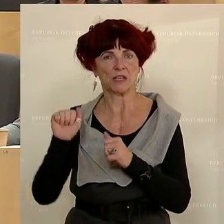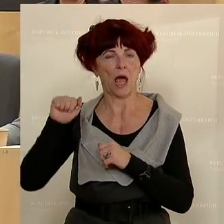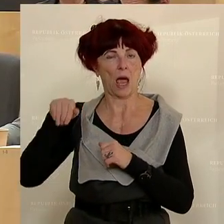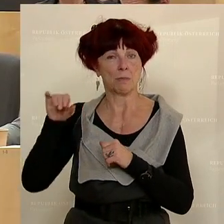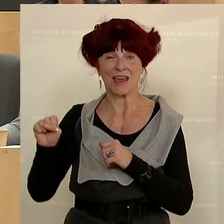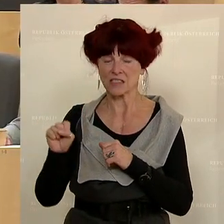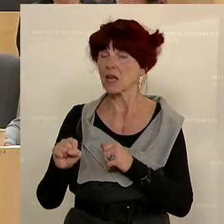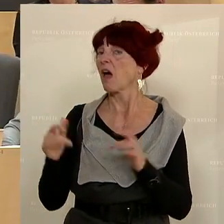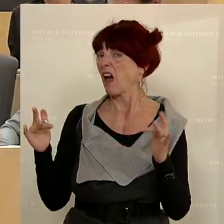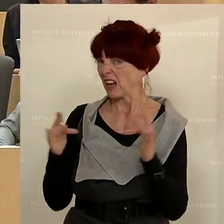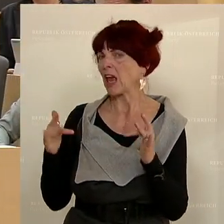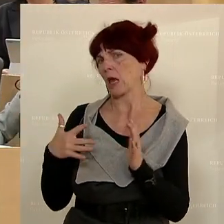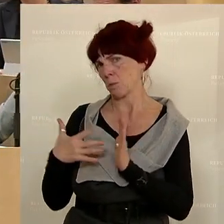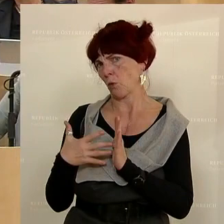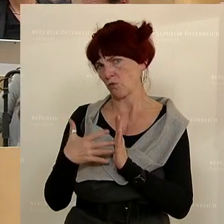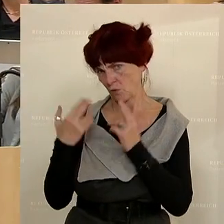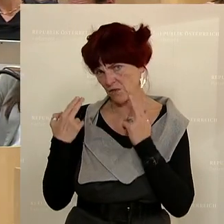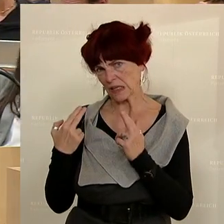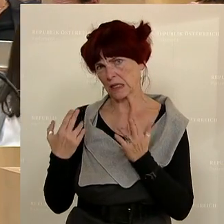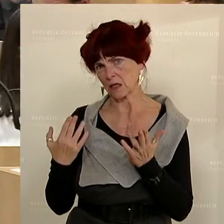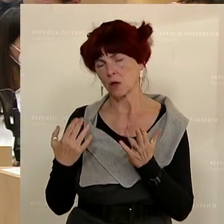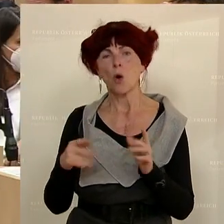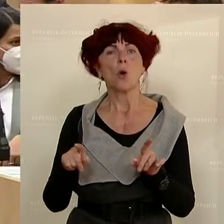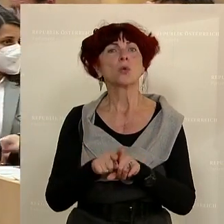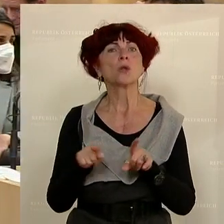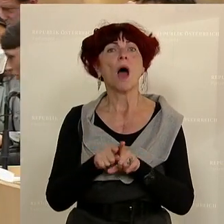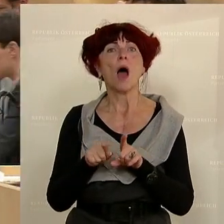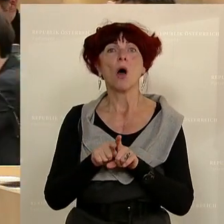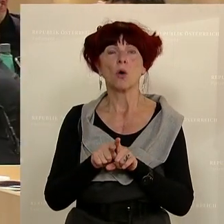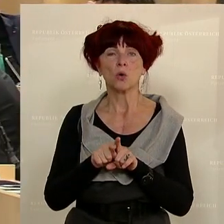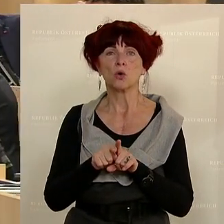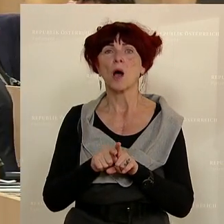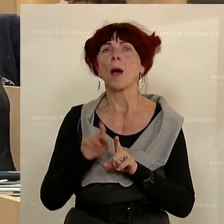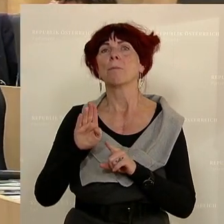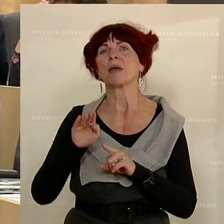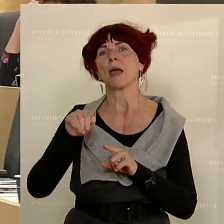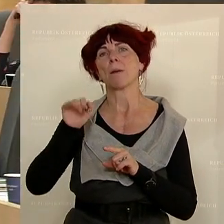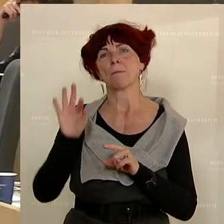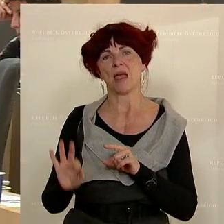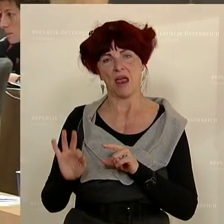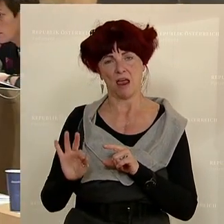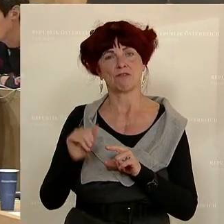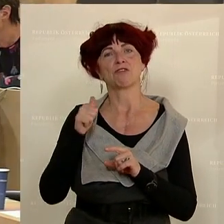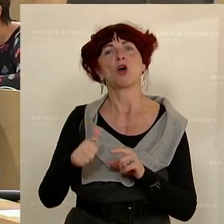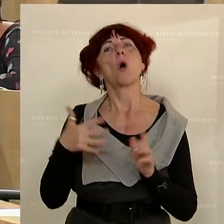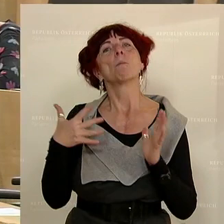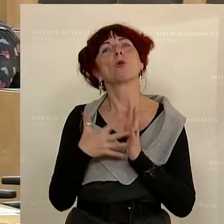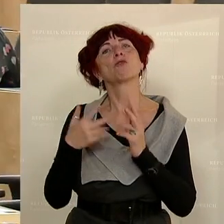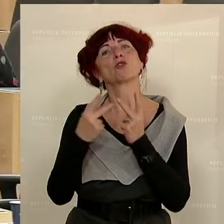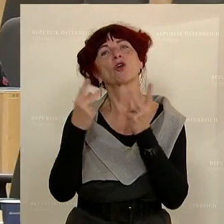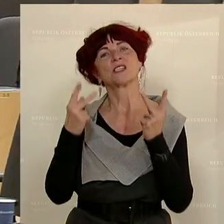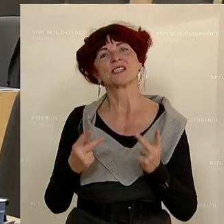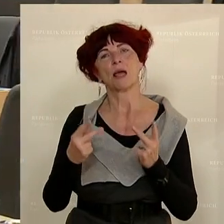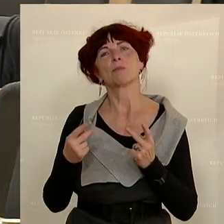Gegencheck zu machen. Und dass es auch ein mit dem BMF abgestimmtes Prüfkonzept gibt für